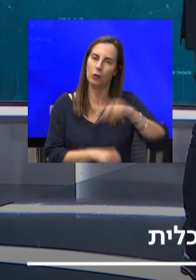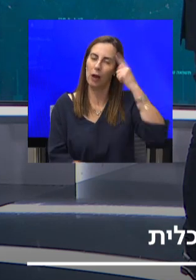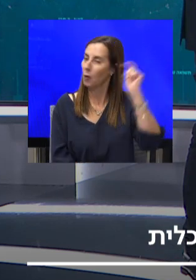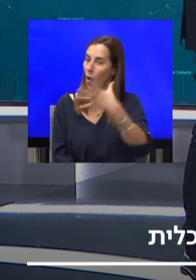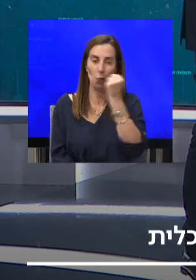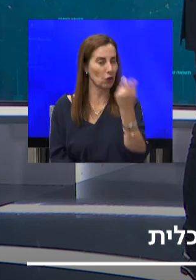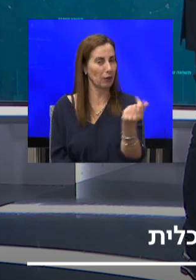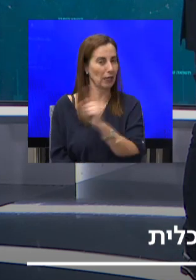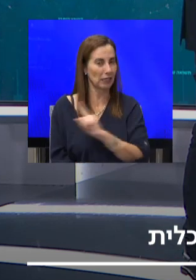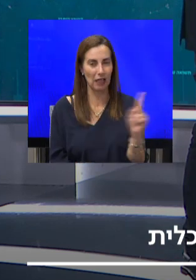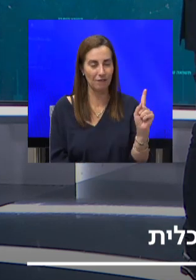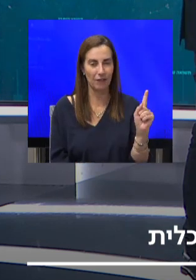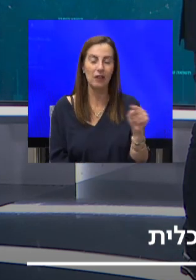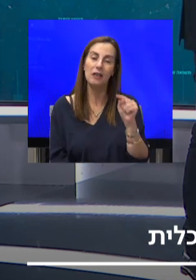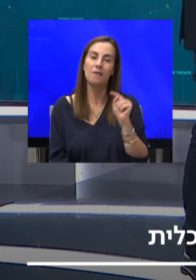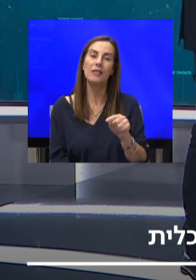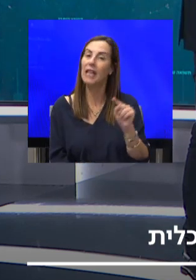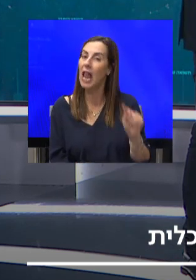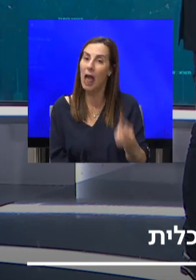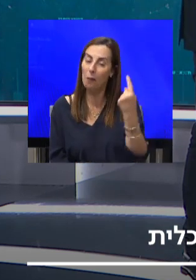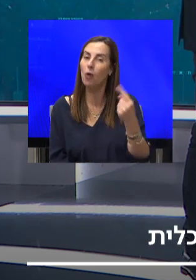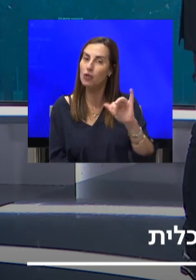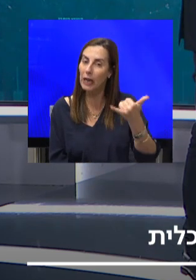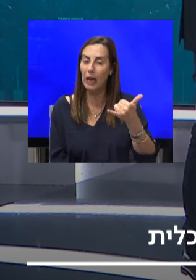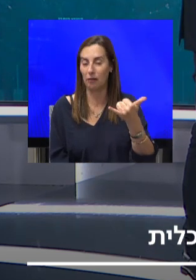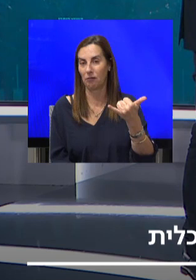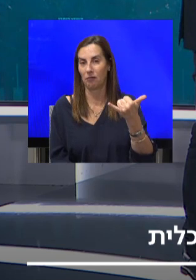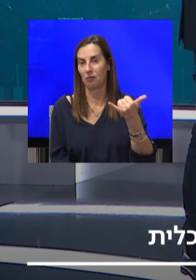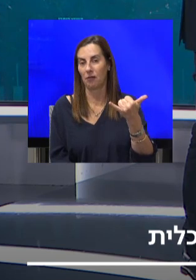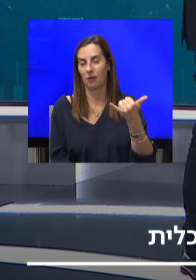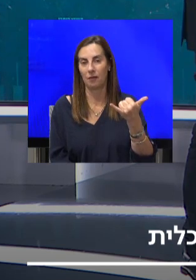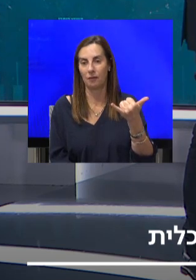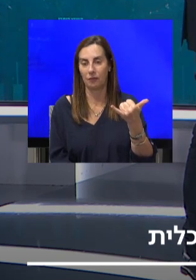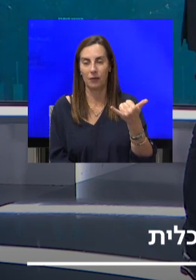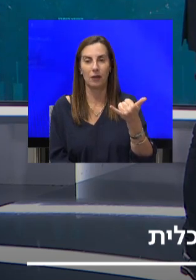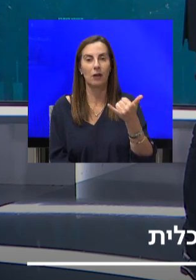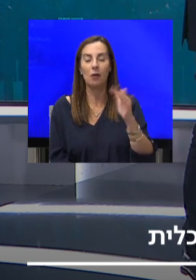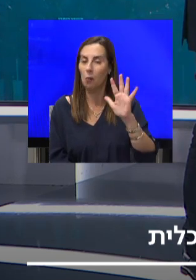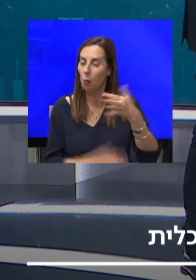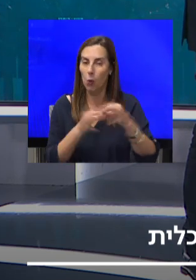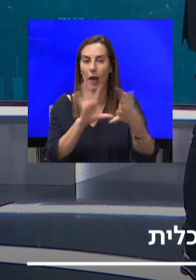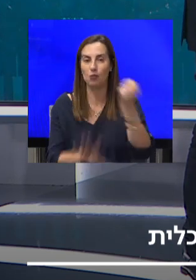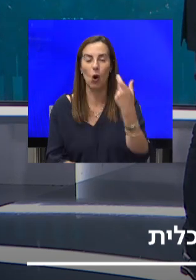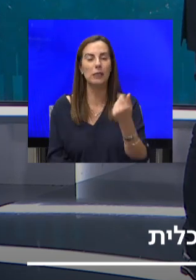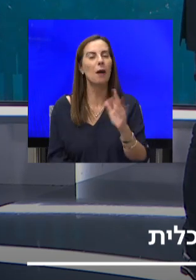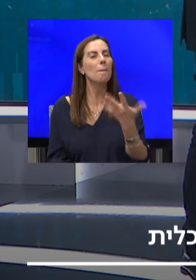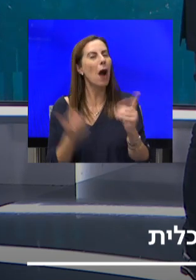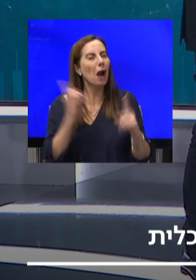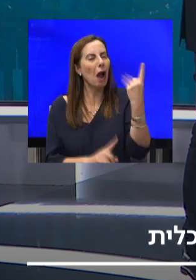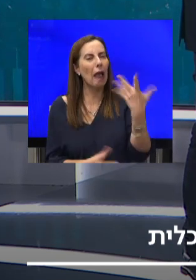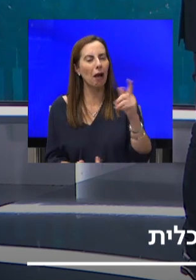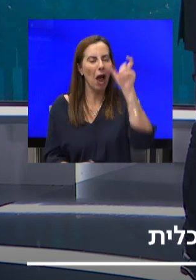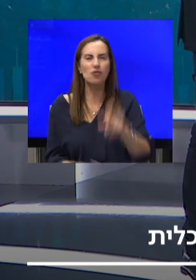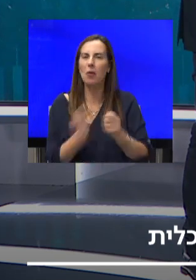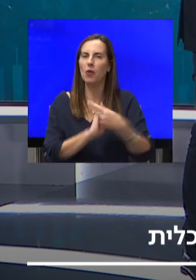וזה למרות שאפשרו גם לא מזמן את קרנות ההשתלמות שלנו. מה באמת קרה שם? אנשים מושכים שם לא ראינו עלייה